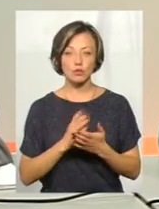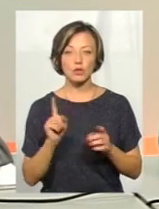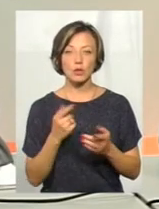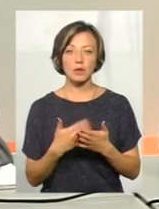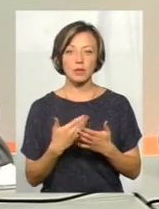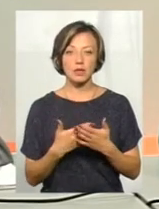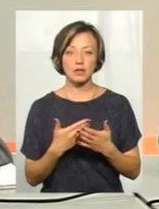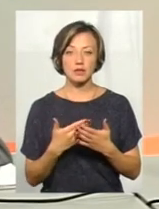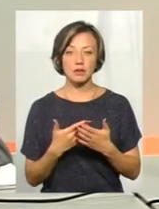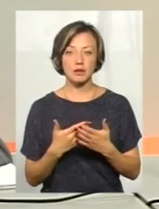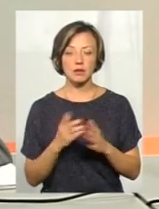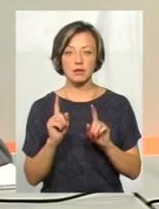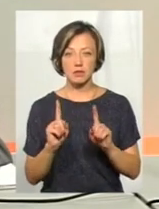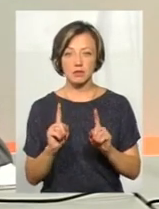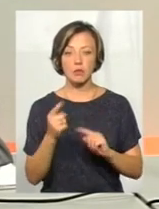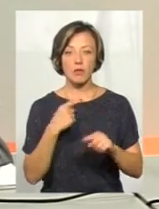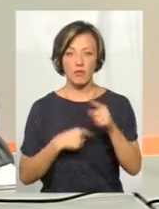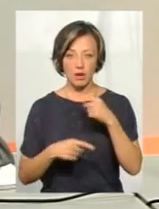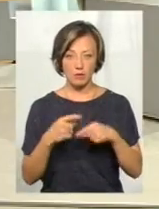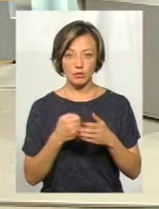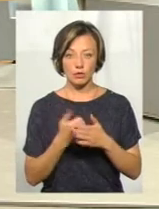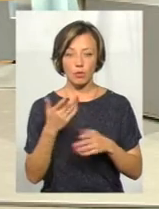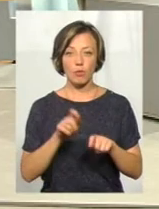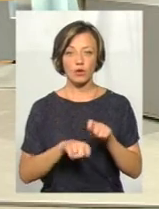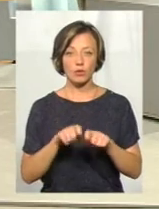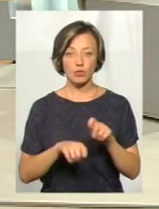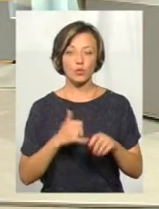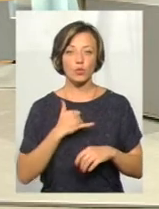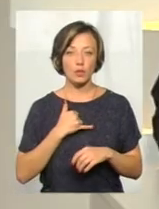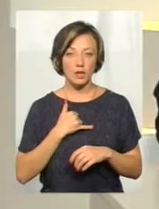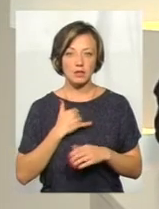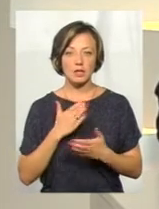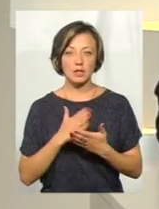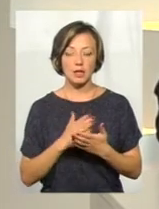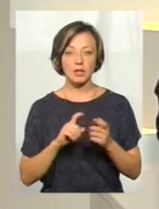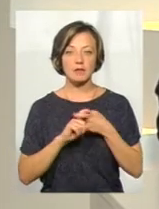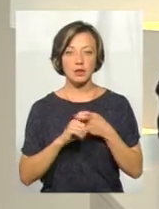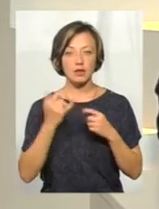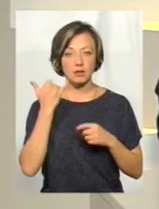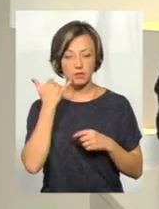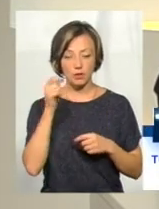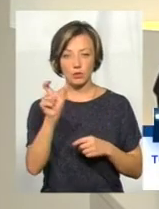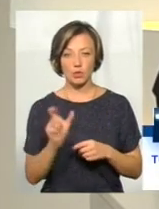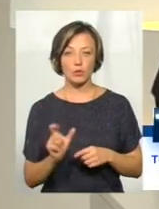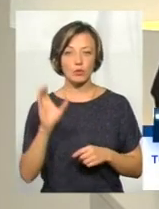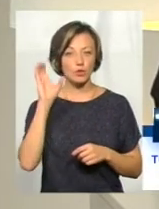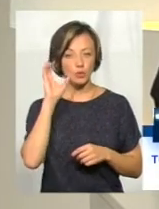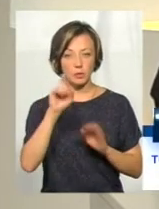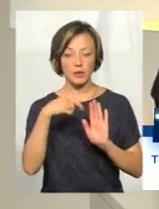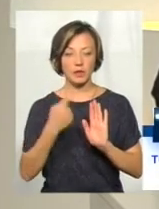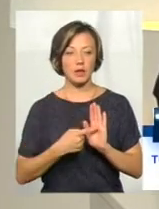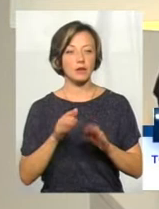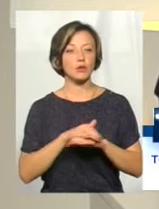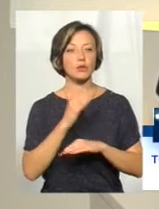наприклад, станом... Пані Вікторі, ми зараз повернемося до моніторингу. У нас є на зв'язку телеглядач, давайте почуємо його питання.